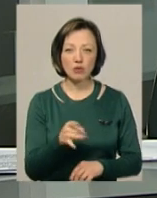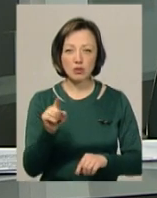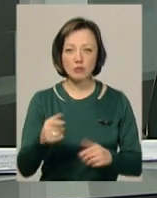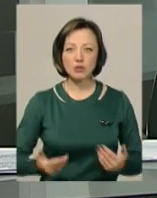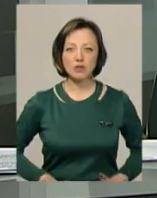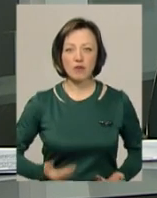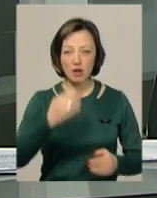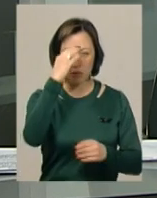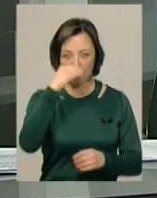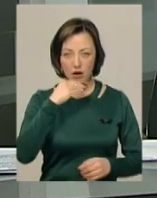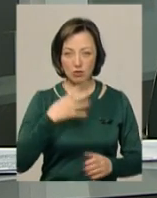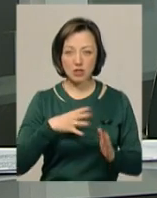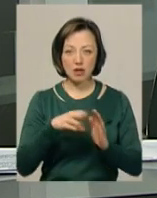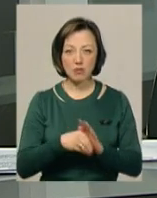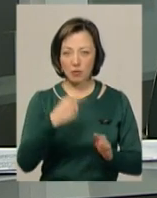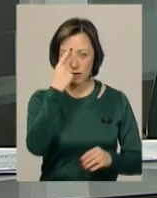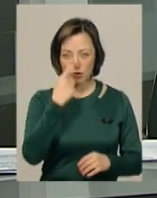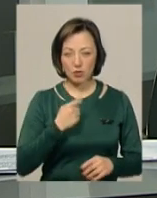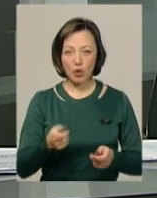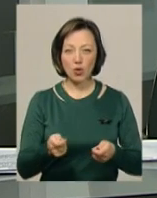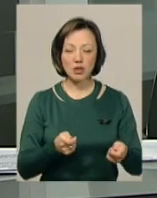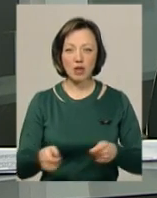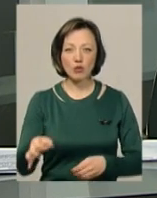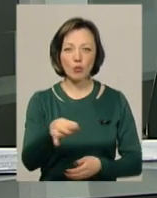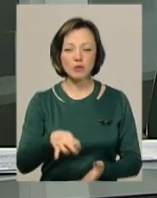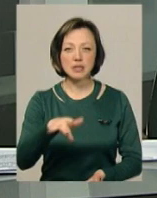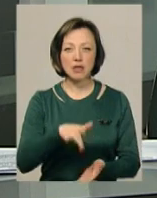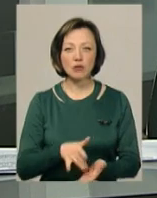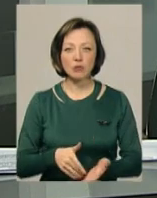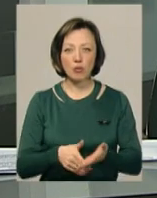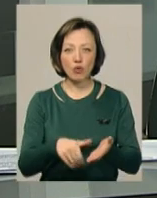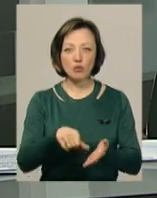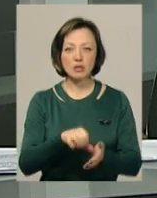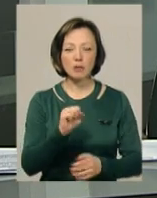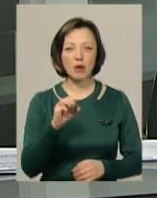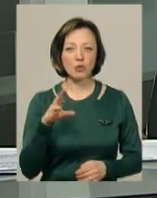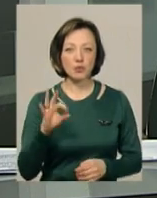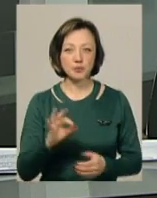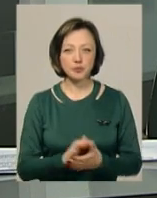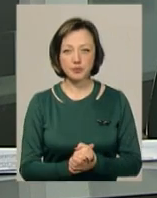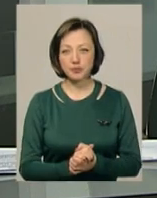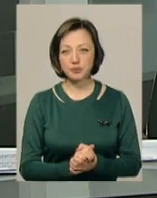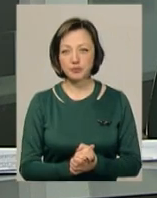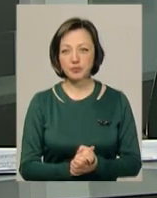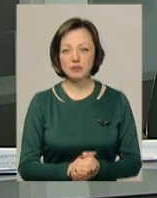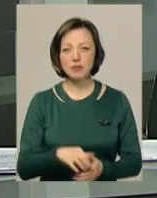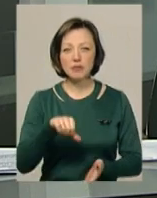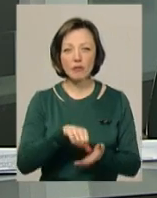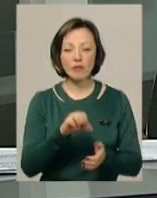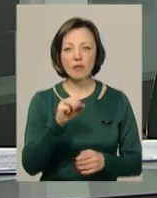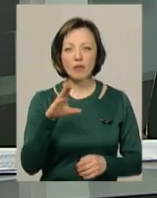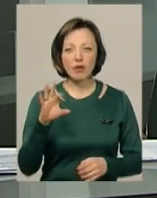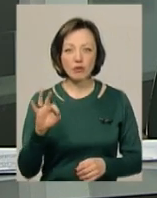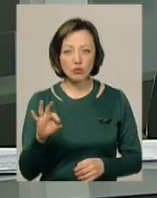проживає батько загиблого. Про це нам повідомила координатор обласного центру допомоги учасникам АТО Наталя Дзекар. Нагадаю, АТОвець Олександр